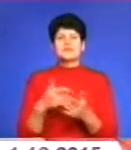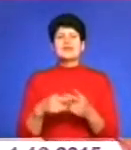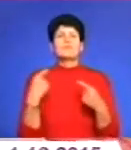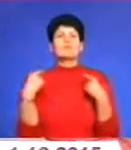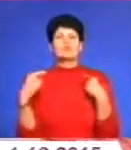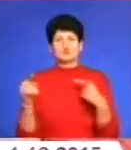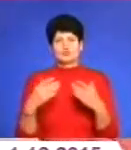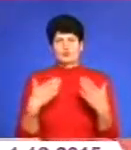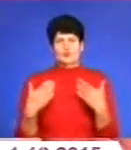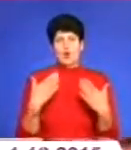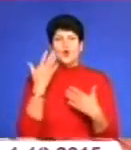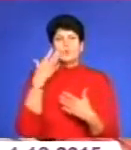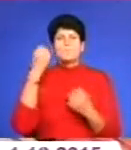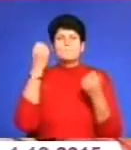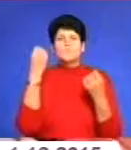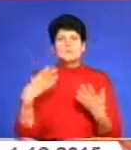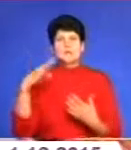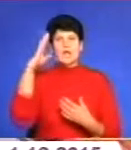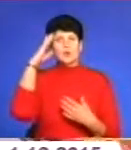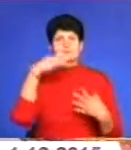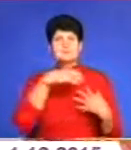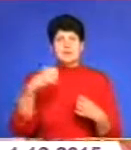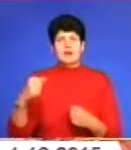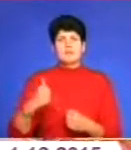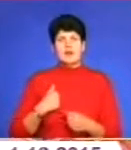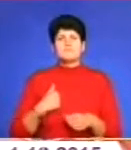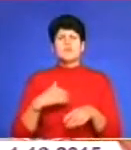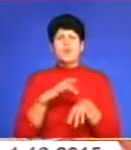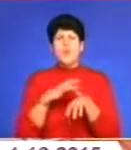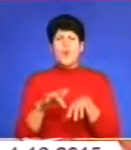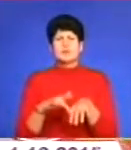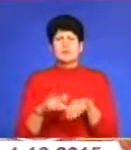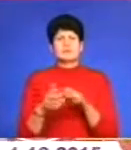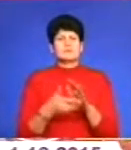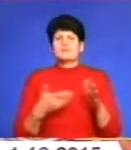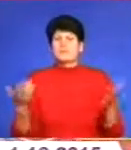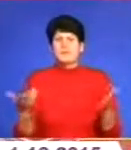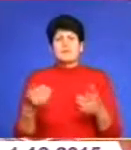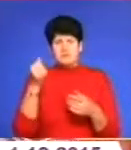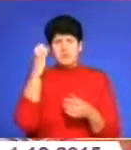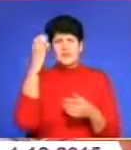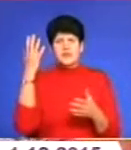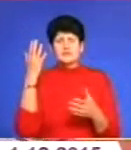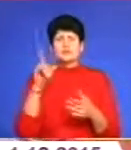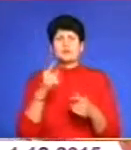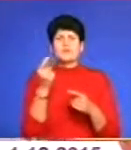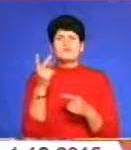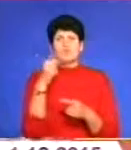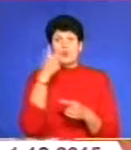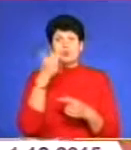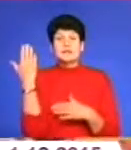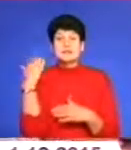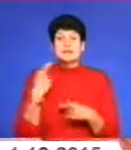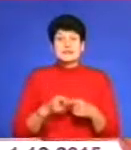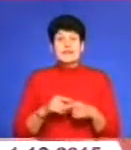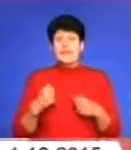ставимося. І коли простих хлопців забирають до армії, голих і босих, ви пам'ятаєте, що творилось півтора року тому, це були якісь жахіття, це